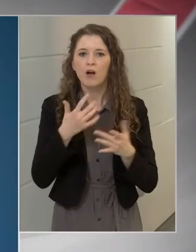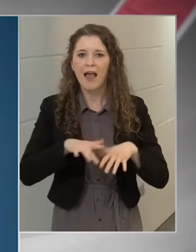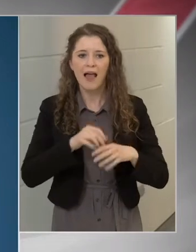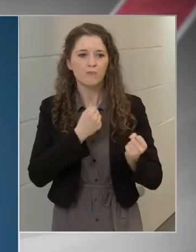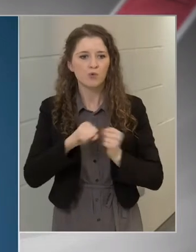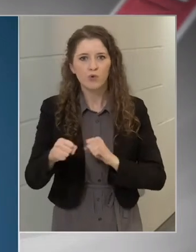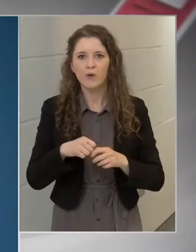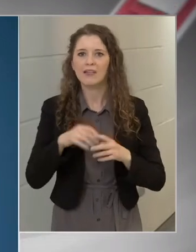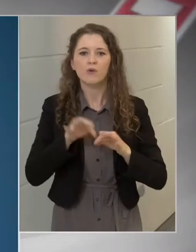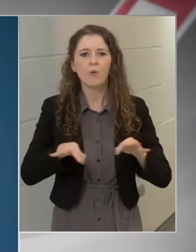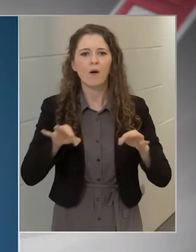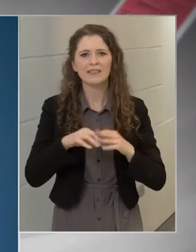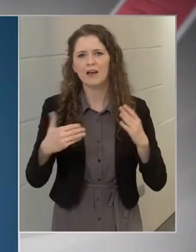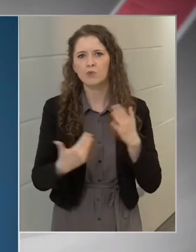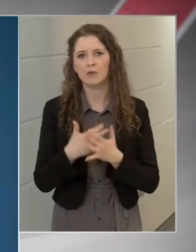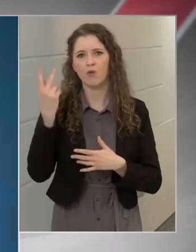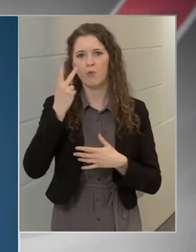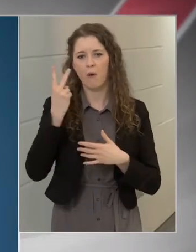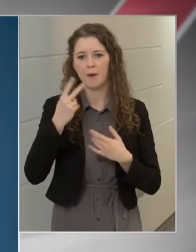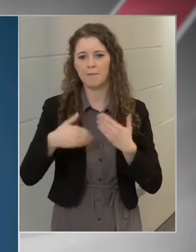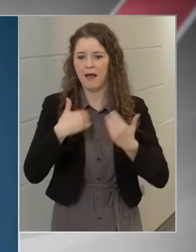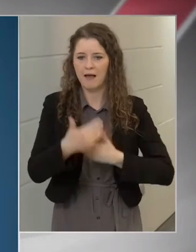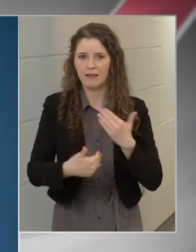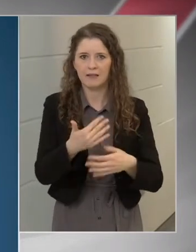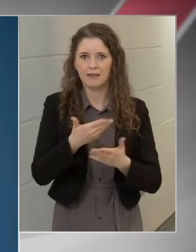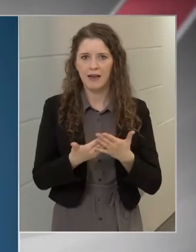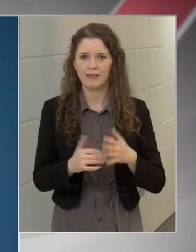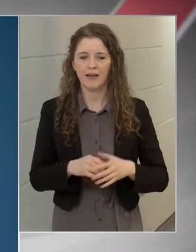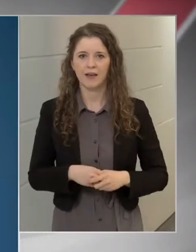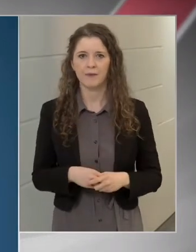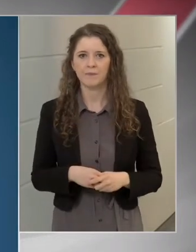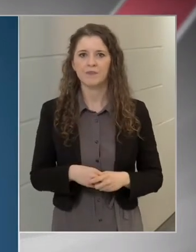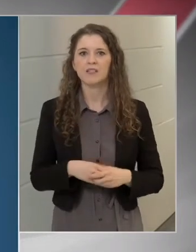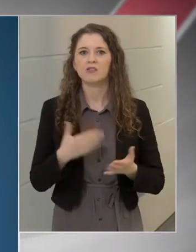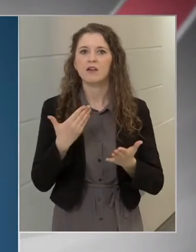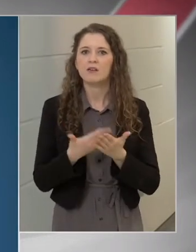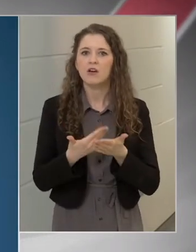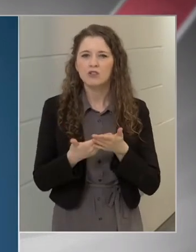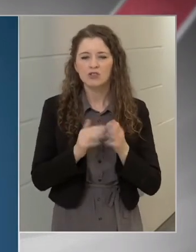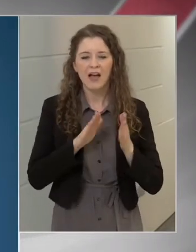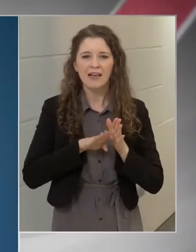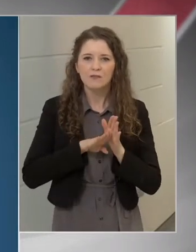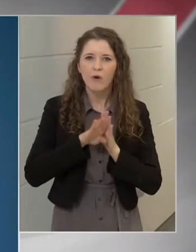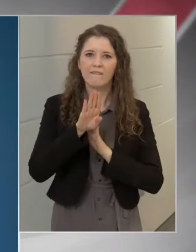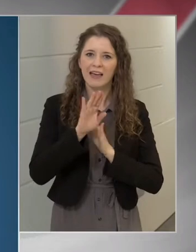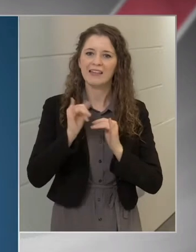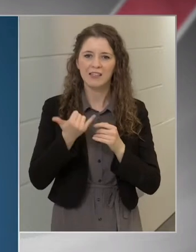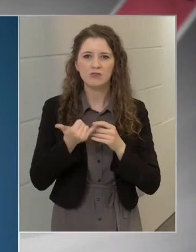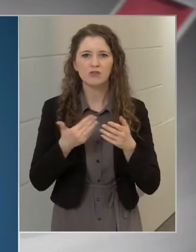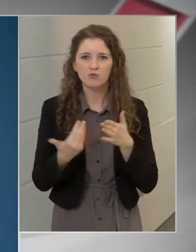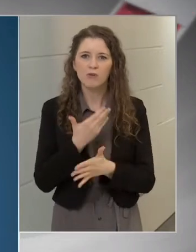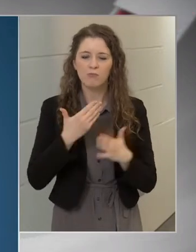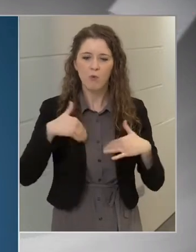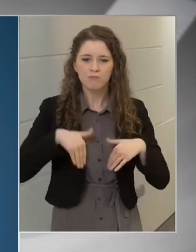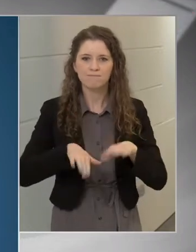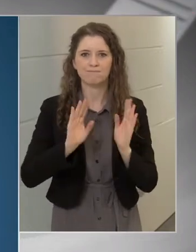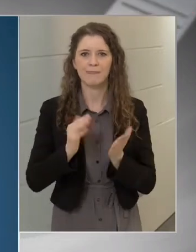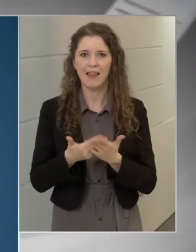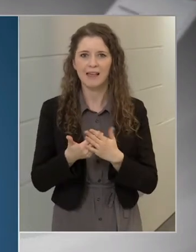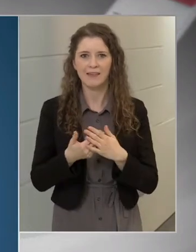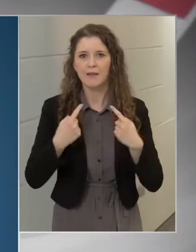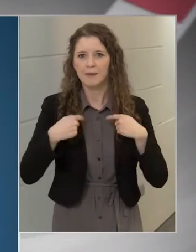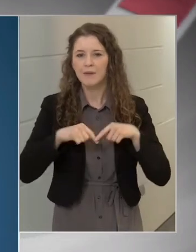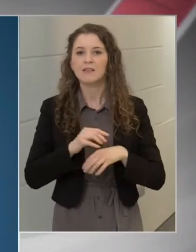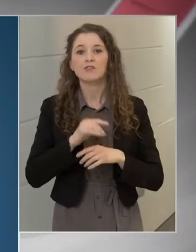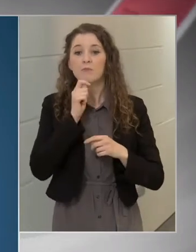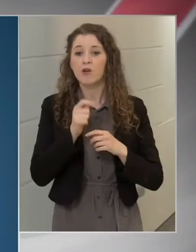rendszerinti működését, a fenntartható gazdasági növekedési pályát is, amelyre a magyar gazdaságnak minden